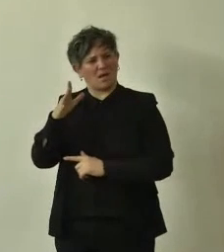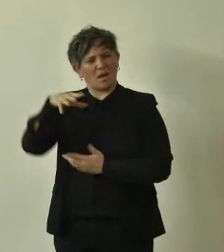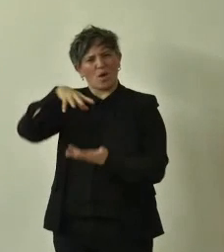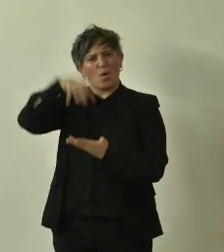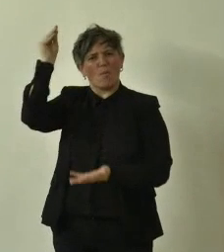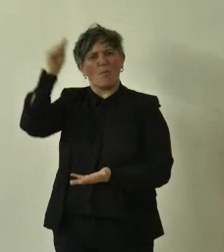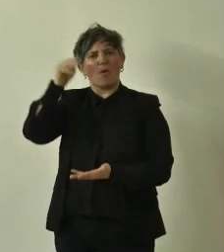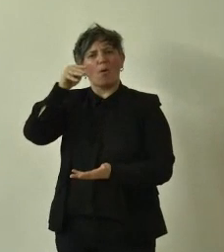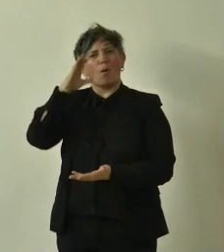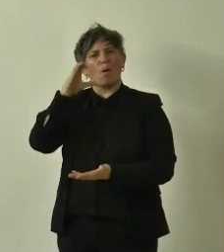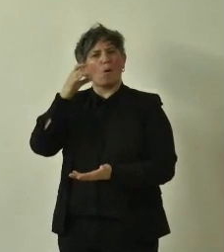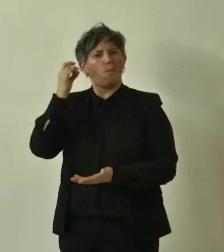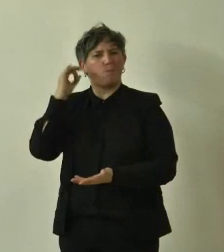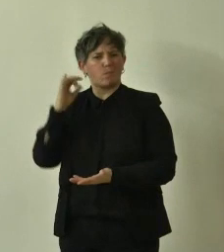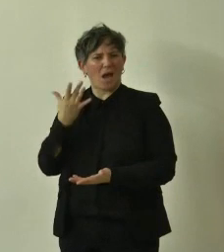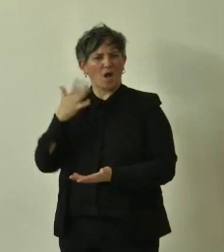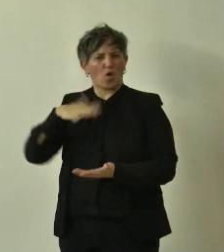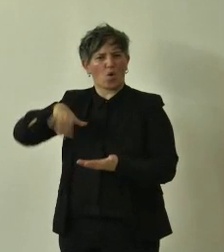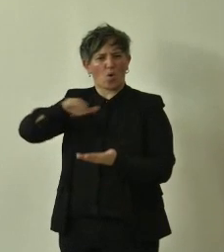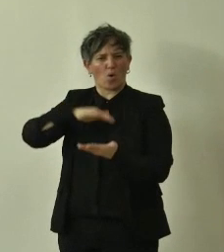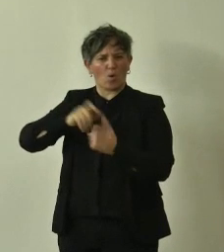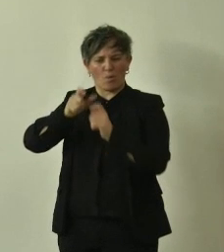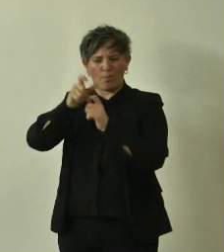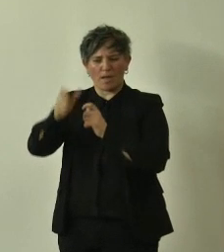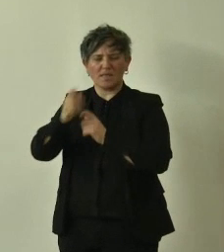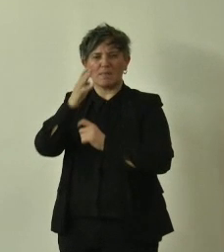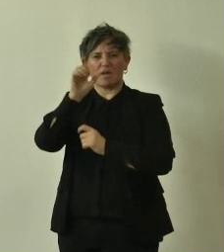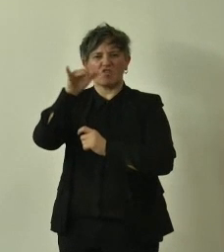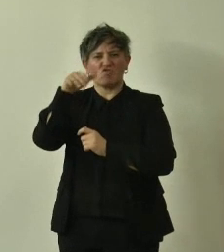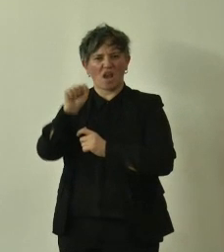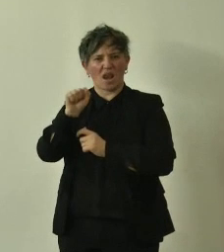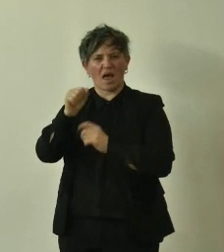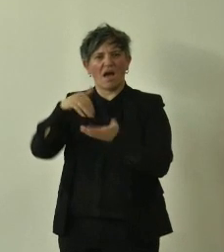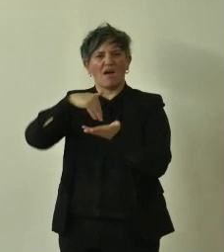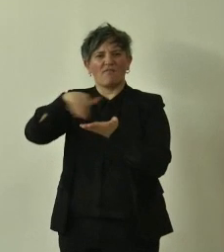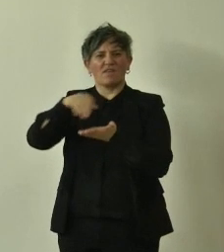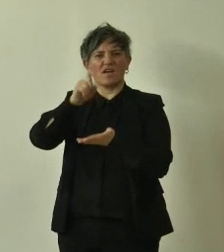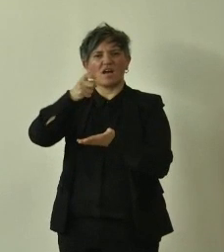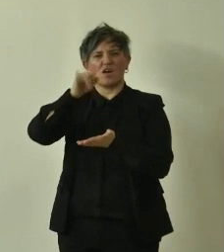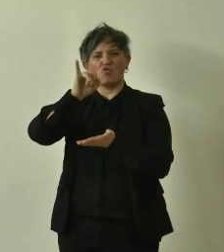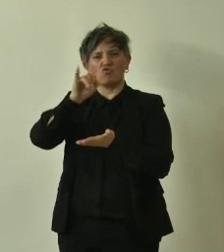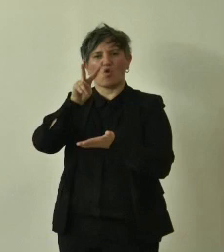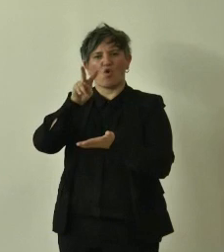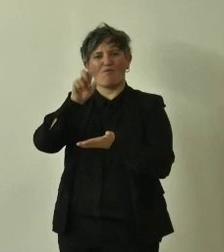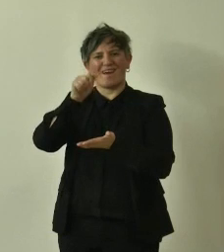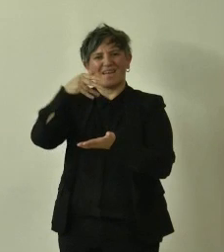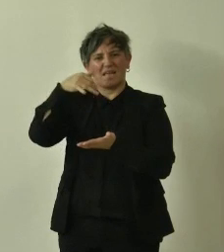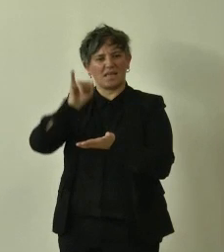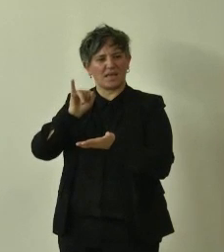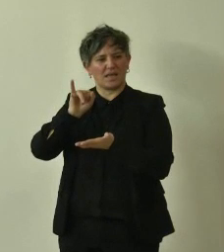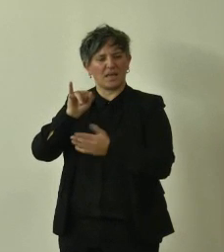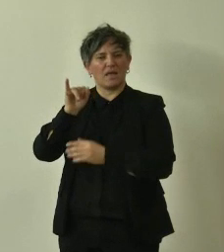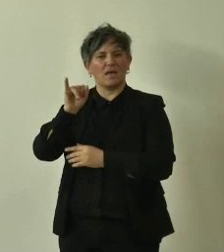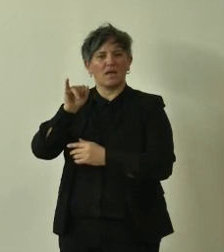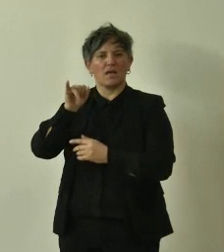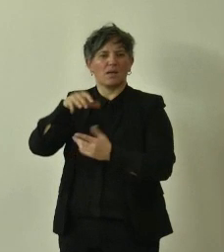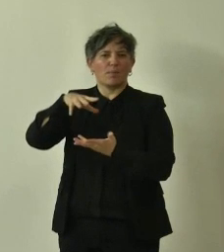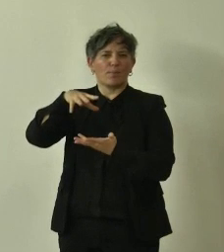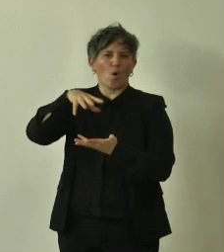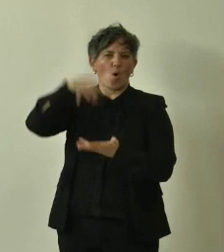Baricella in via Giovannini in questo sito i piopi tutelati erano due due piopi bianchi